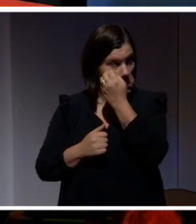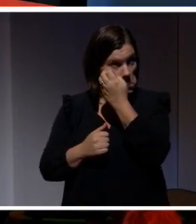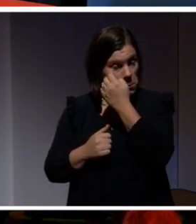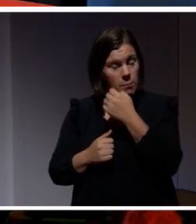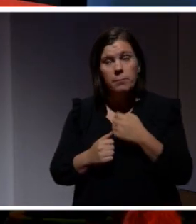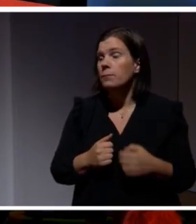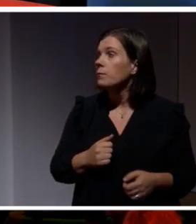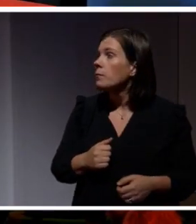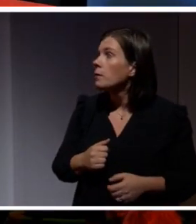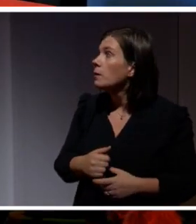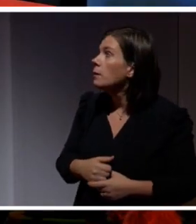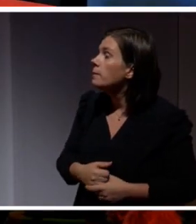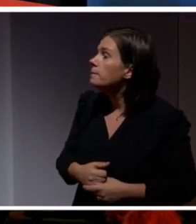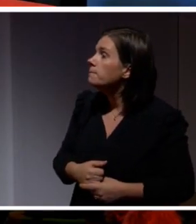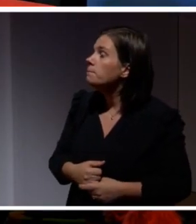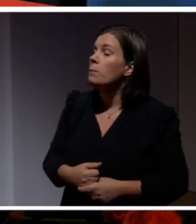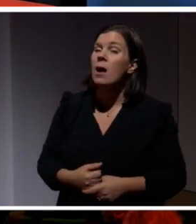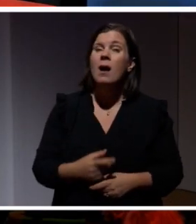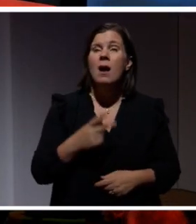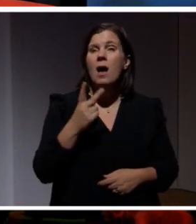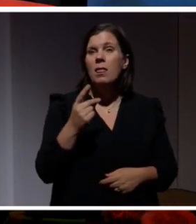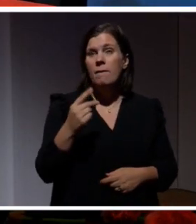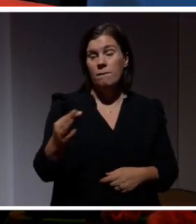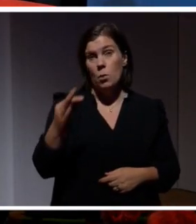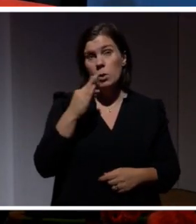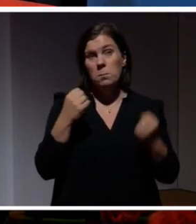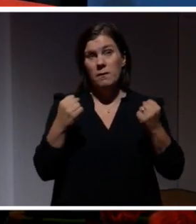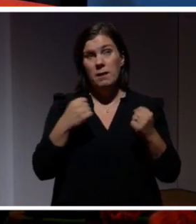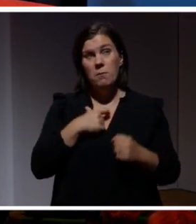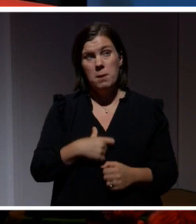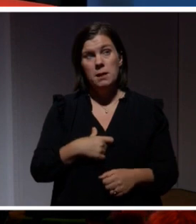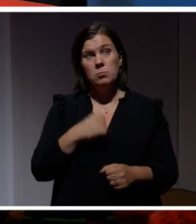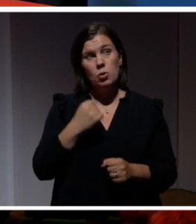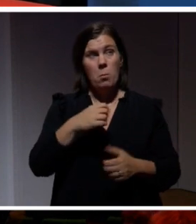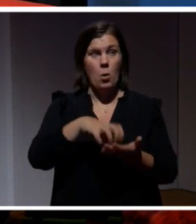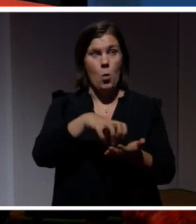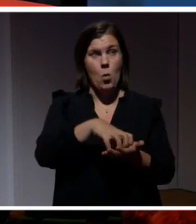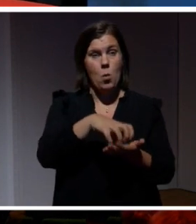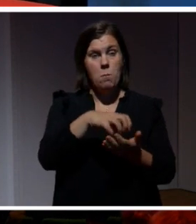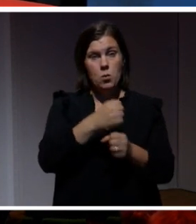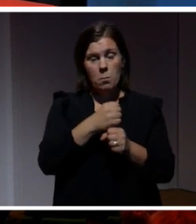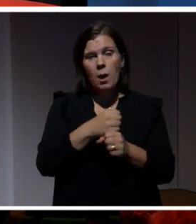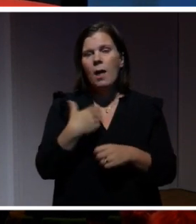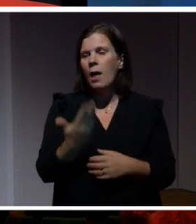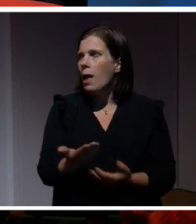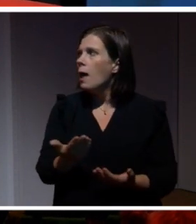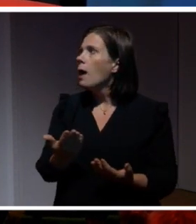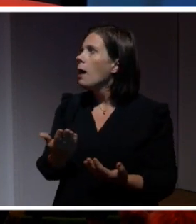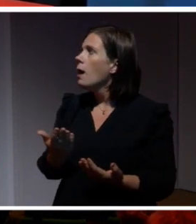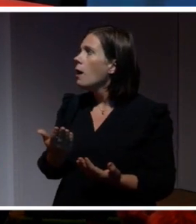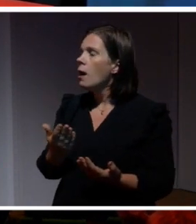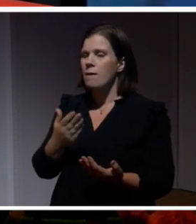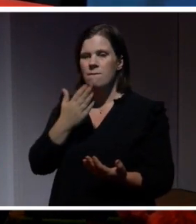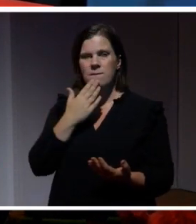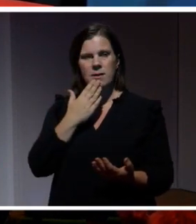En annan sån fråga som är relevant för mig som jobbar i en kommun, det är ju som rådigheten över de